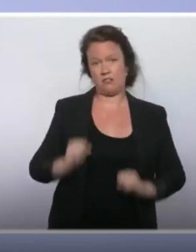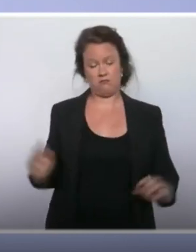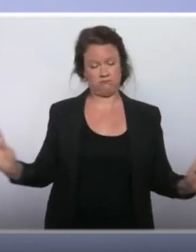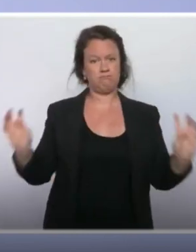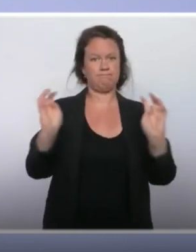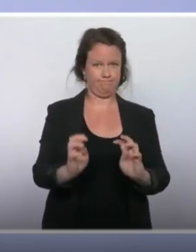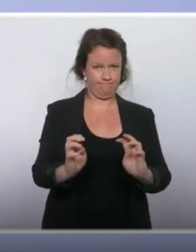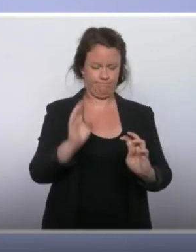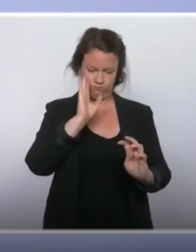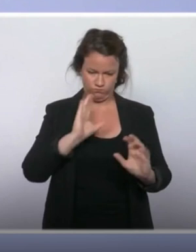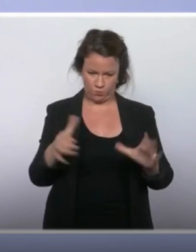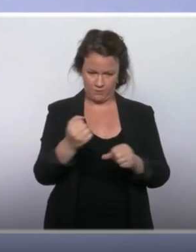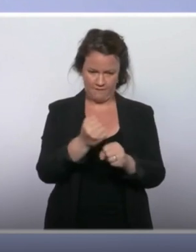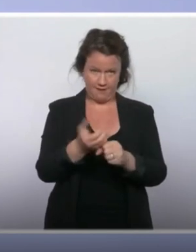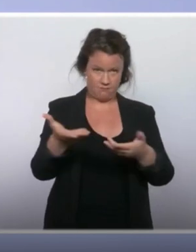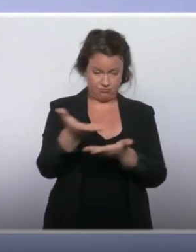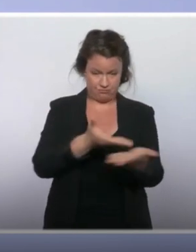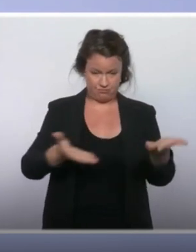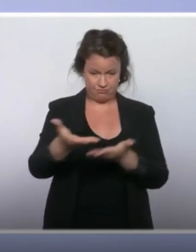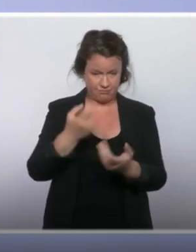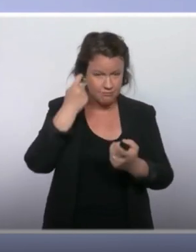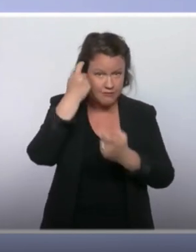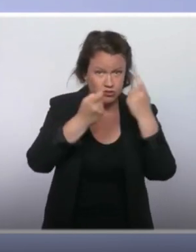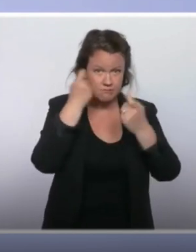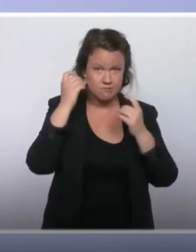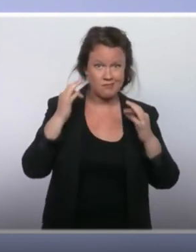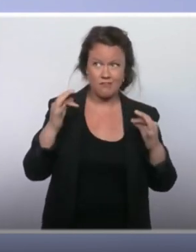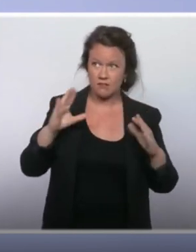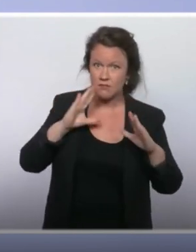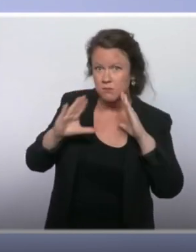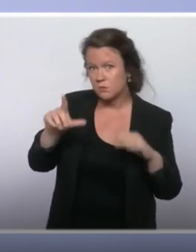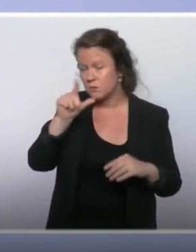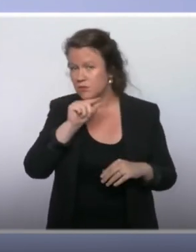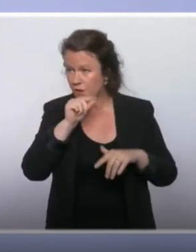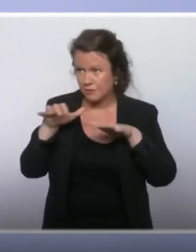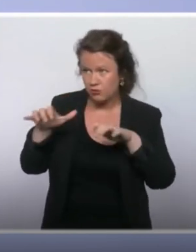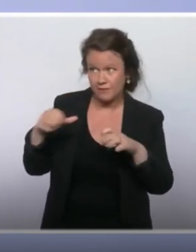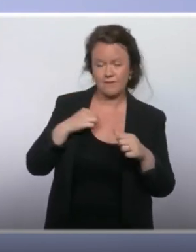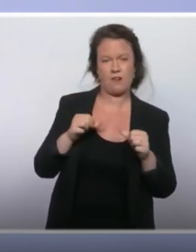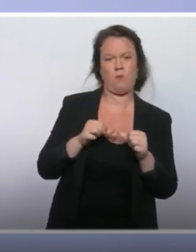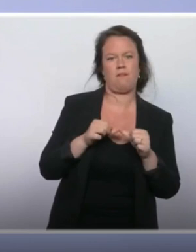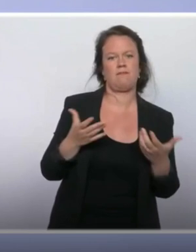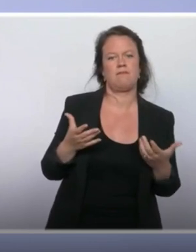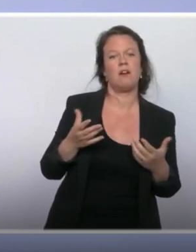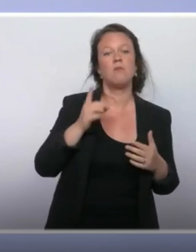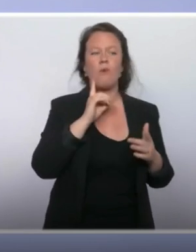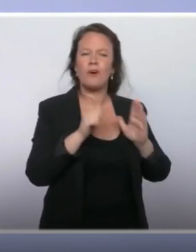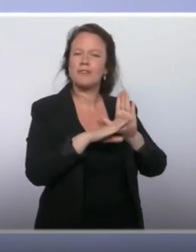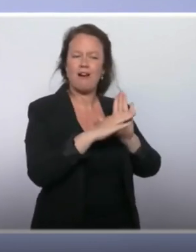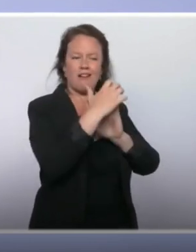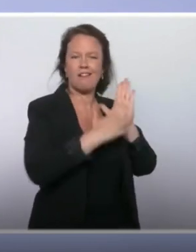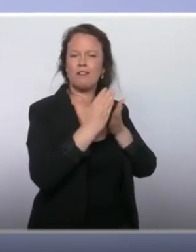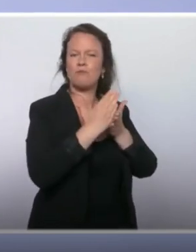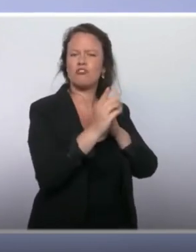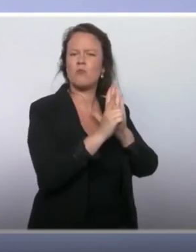pour qu'à l'aune des événements qui se sont déroulés, on puisse envisager toute modification au projet de loi qui a été présenté au Conseil des